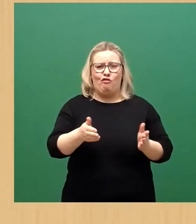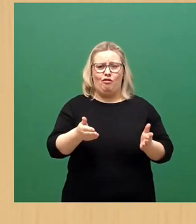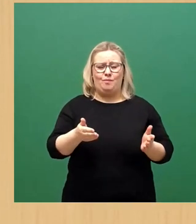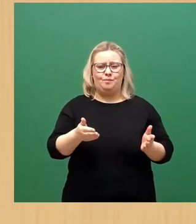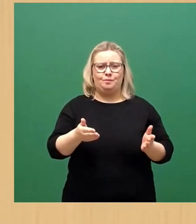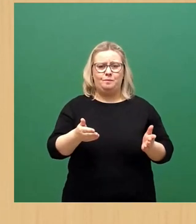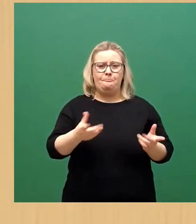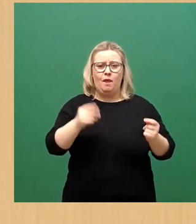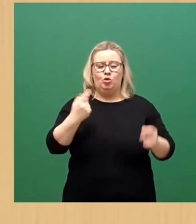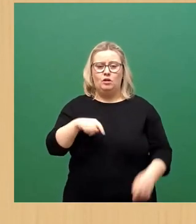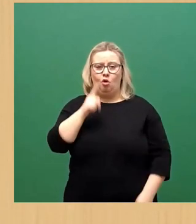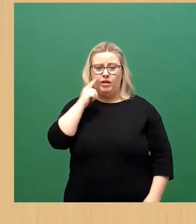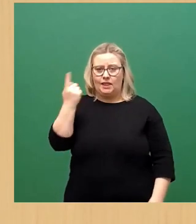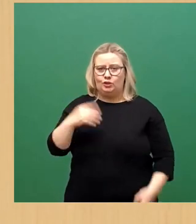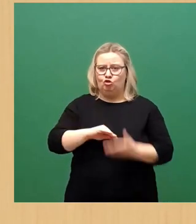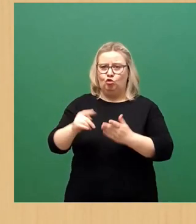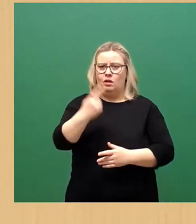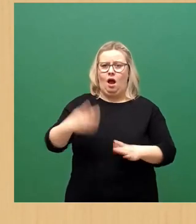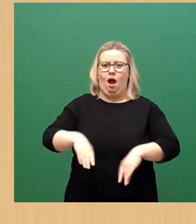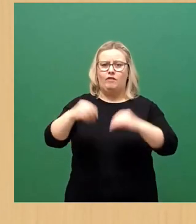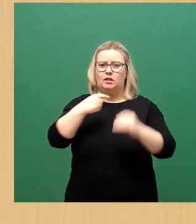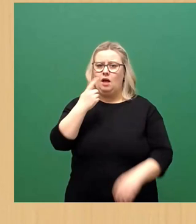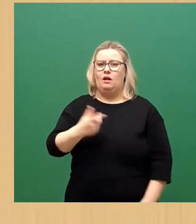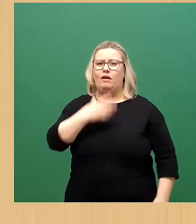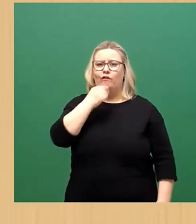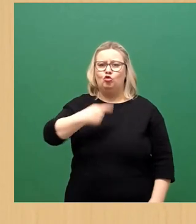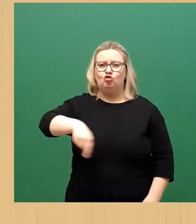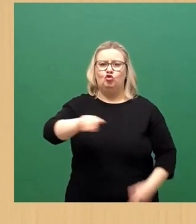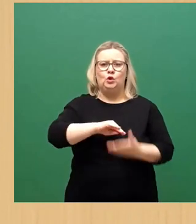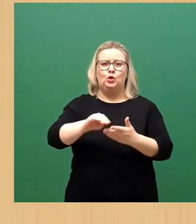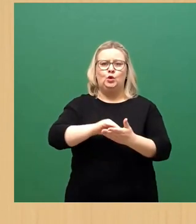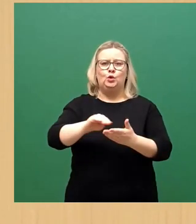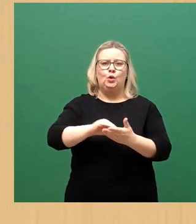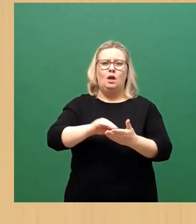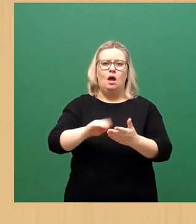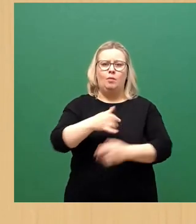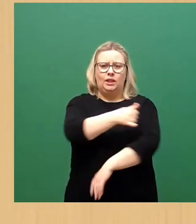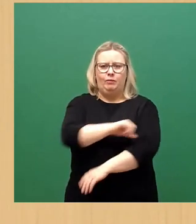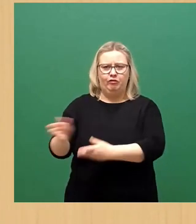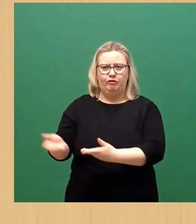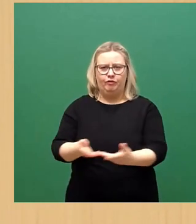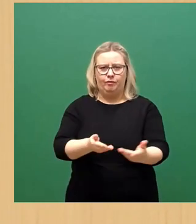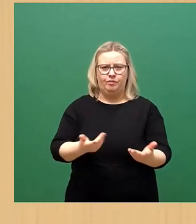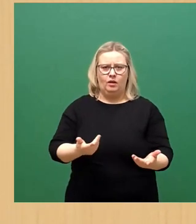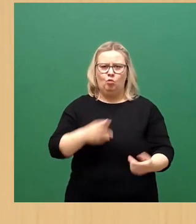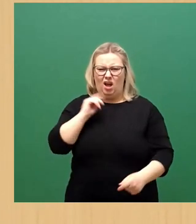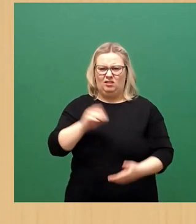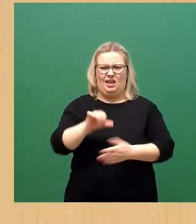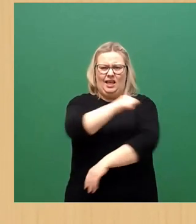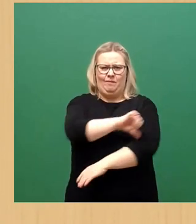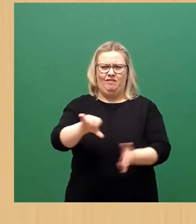wenn wir gerade Schuljahr begonnen haben, sagen, wir wollen die Schüler zum Impfen bringen, dann schließen wir die